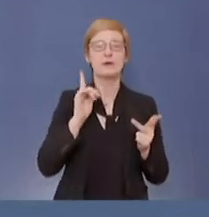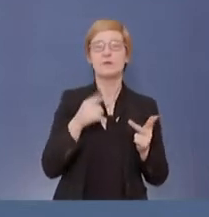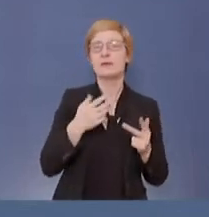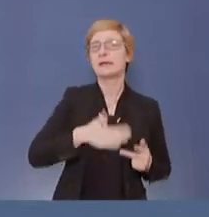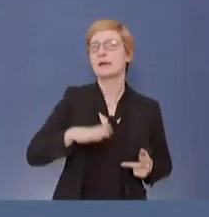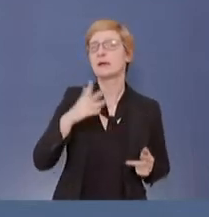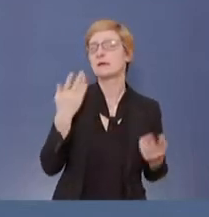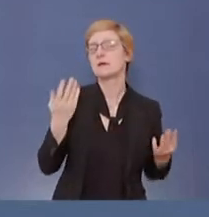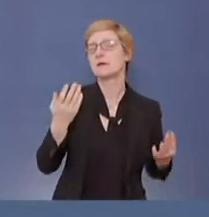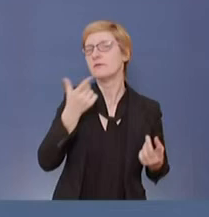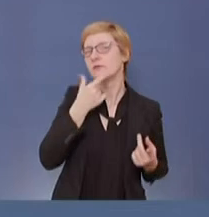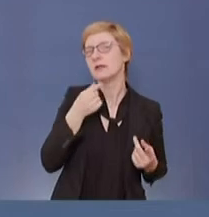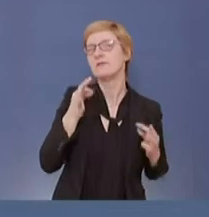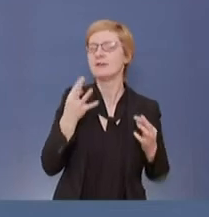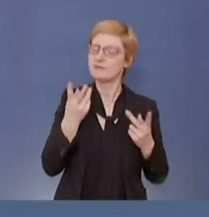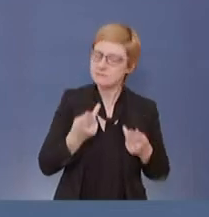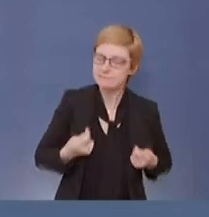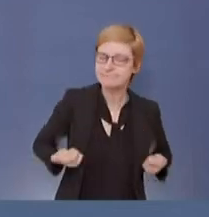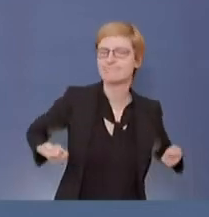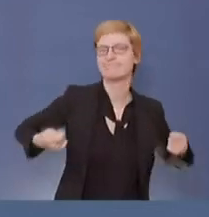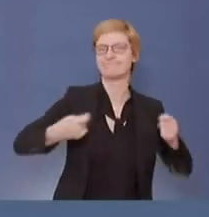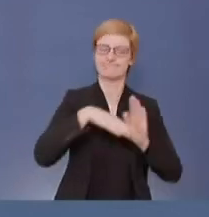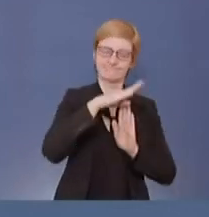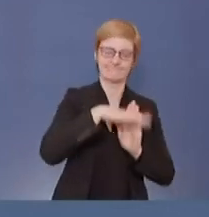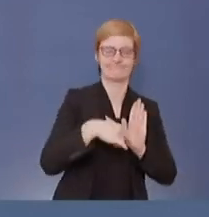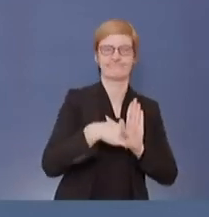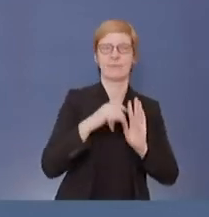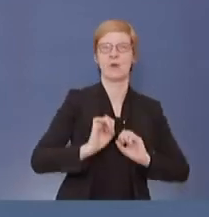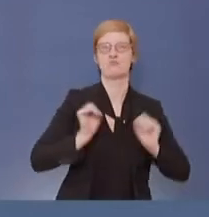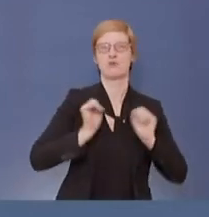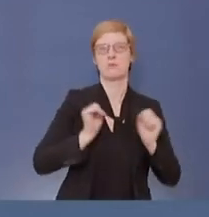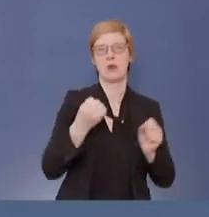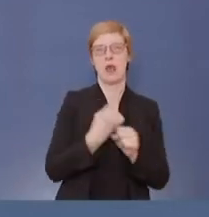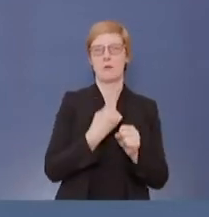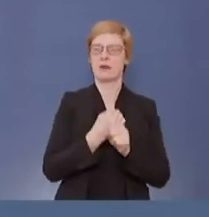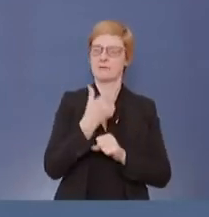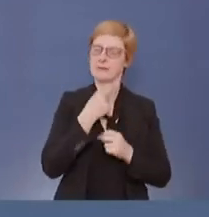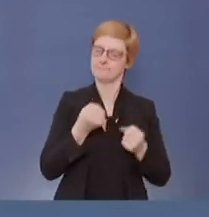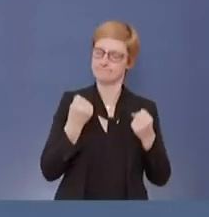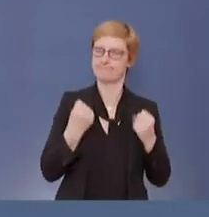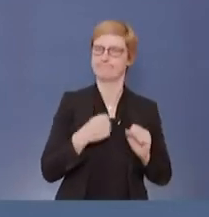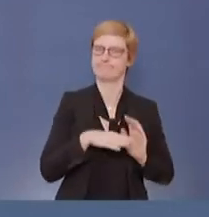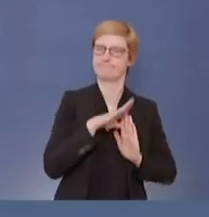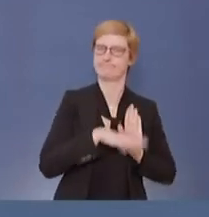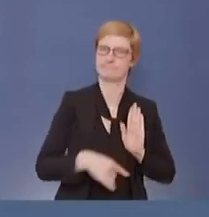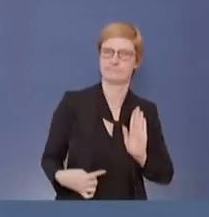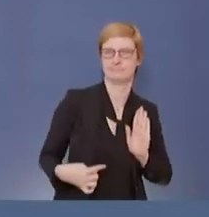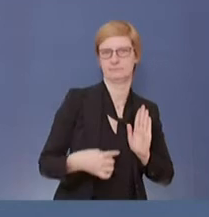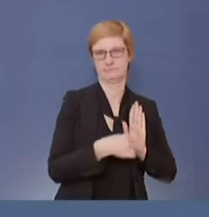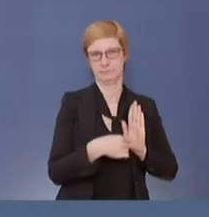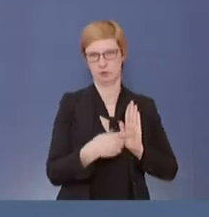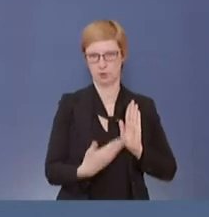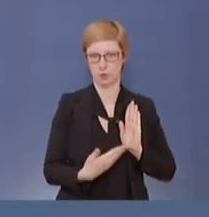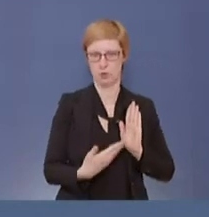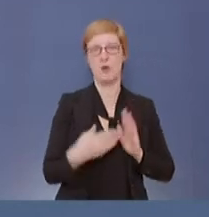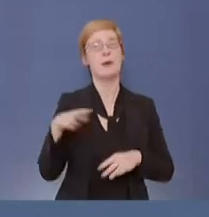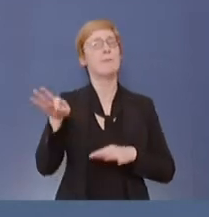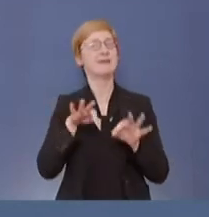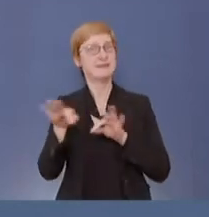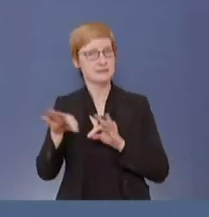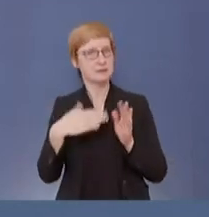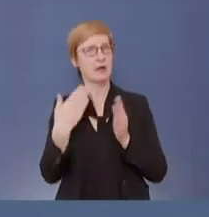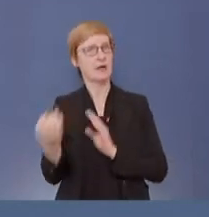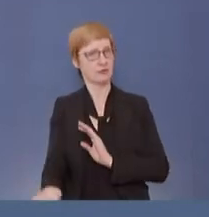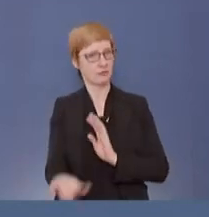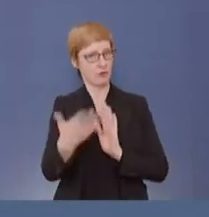Rechtsrahmen für mobile Arbeit bekommen. Da hat der Minister einen Entwurf vorgelegt. Dieser befindet sich